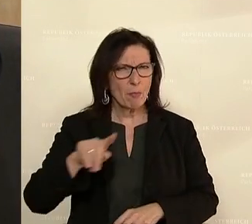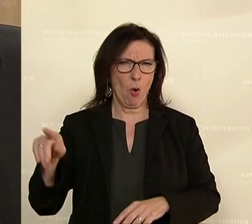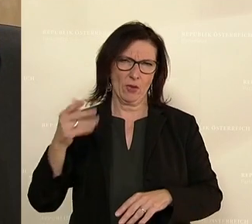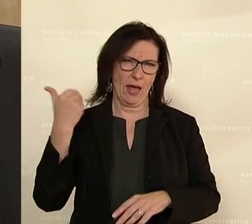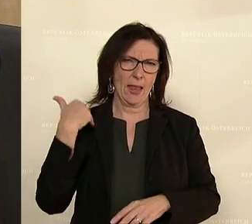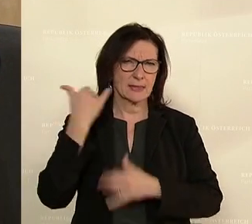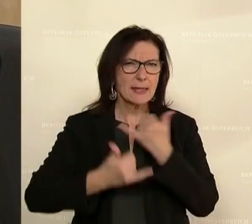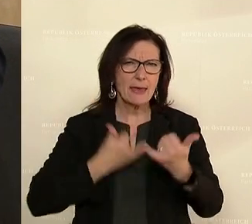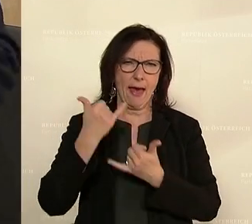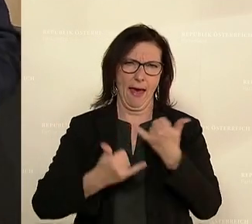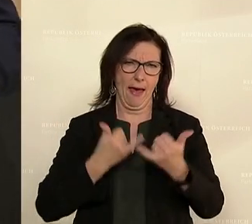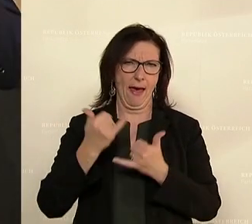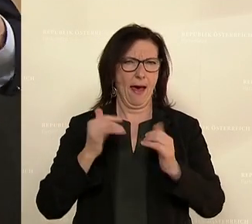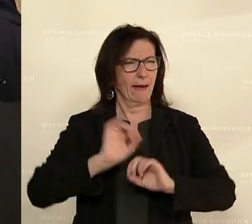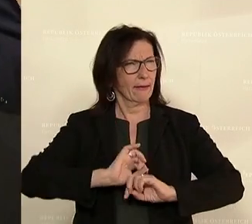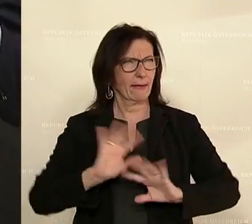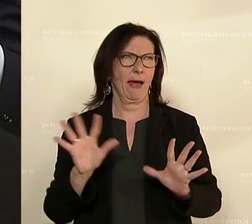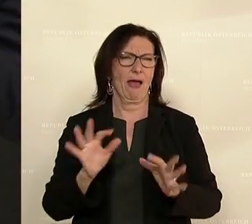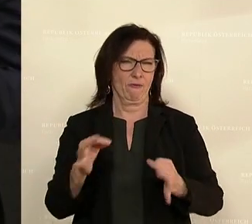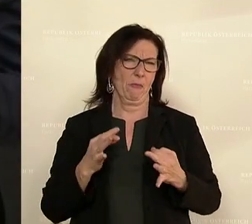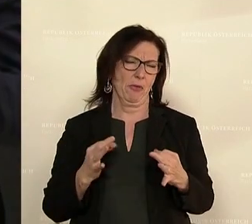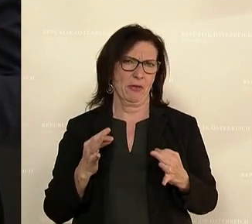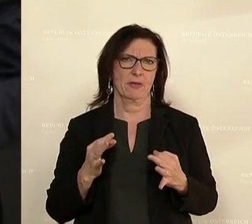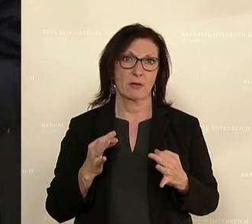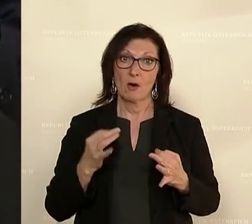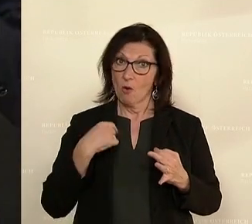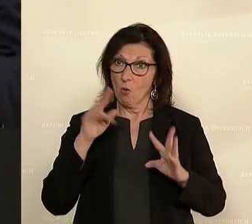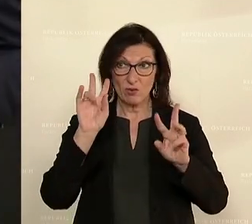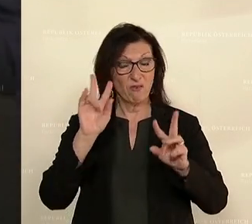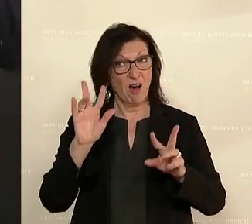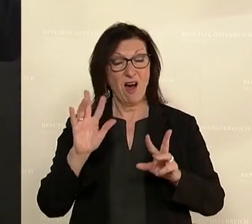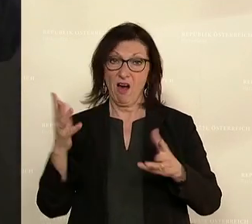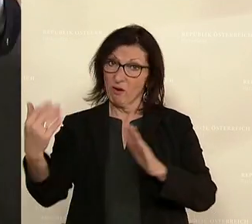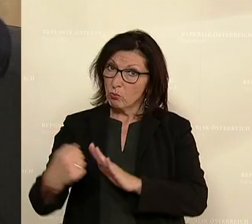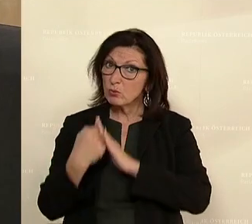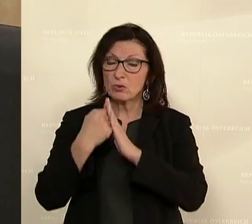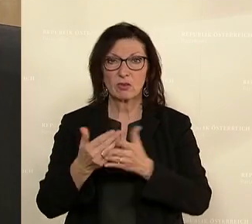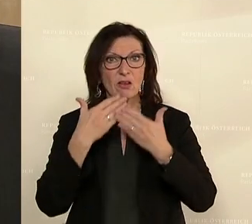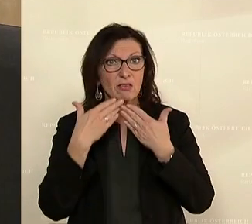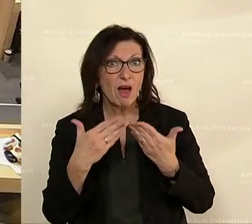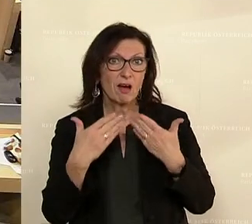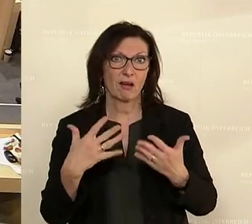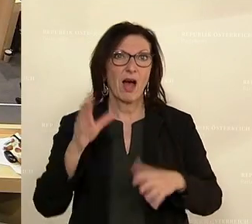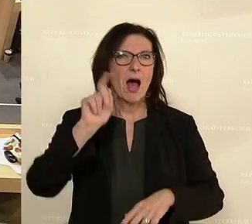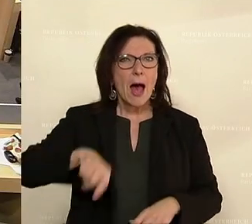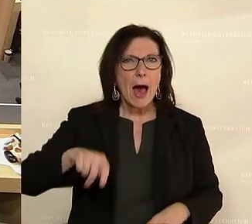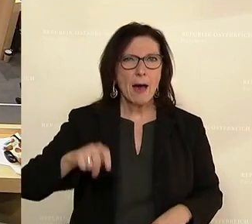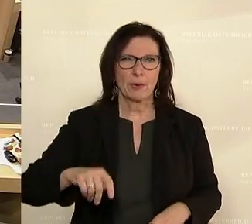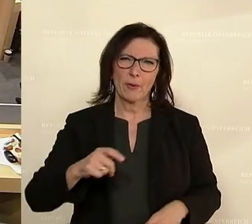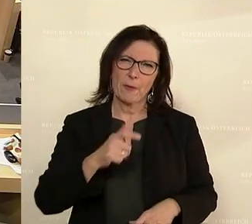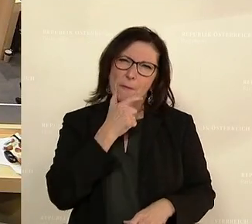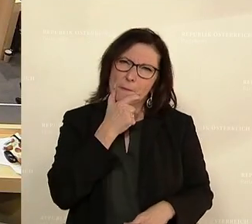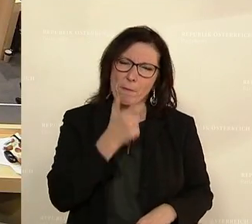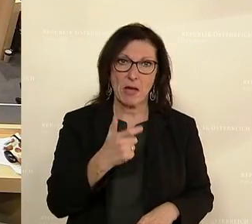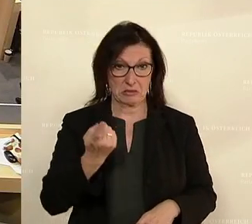Und das möchte ich hier nochmal betonen. Daher bin ich auch für jede Unterstützung dankbar. Ich bin dankbar, dass Abgeordnete sich den mühseligen Weg, ich habe